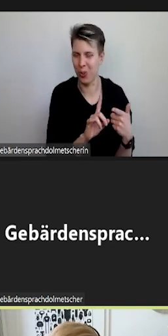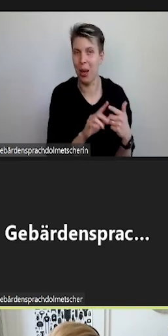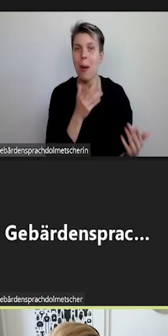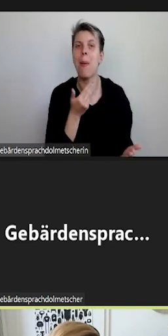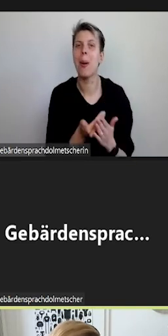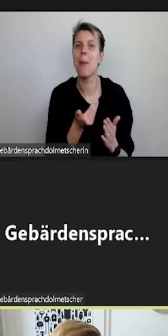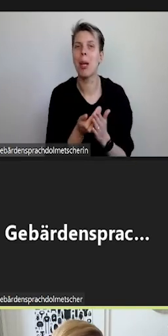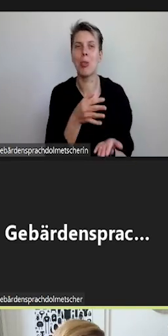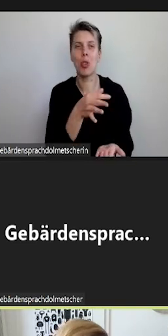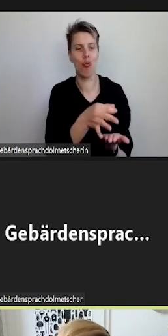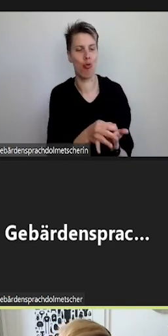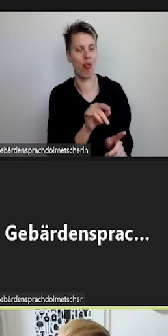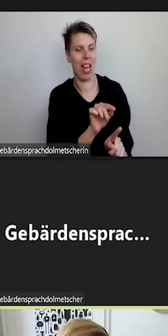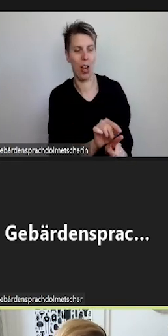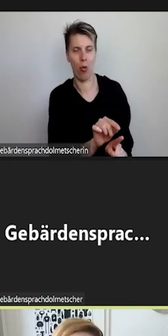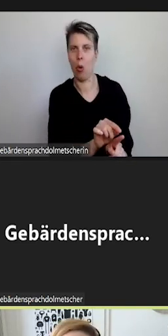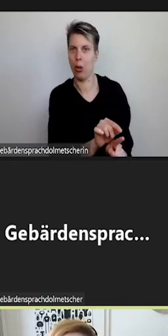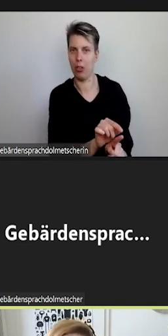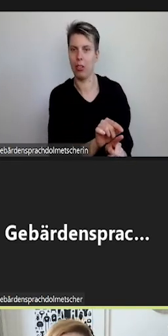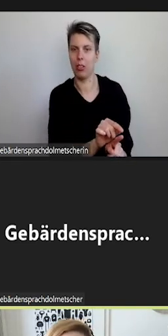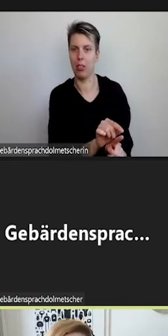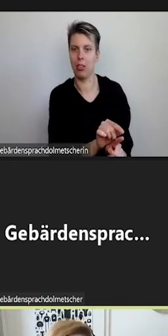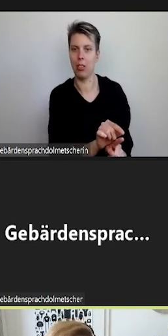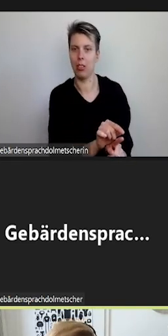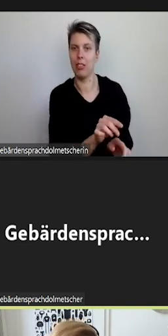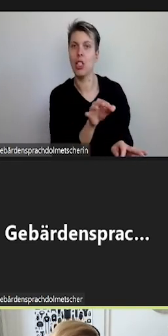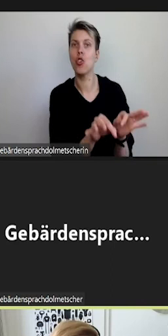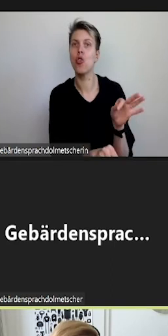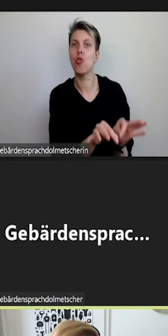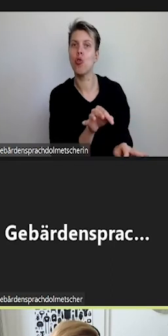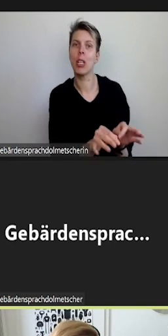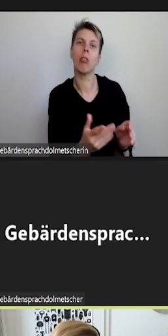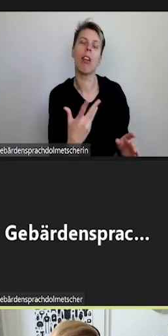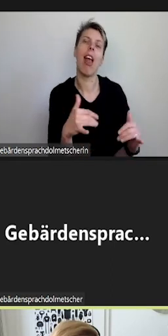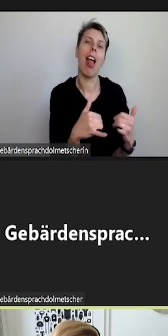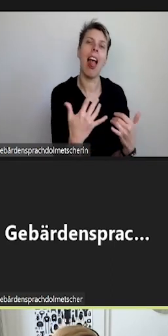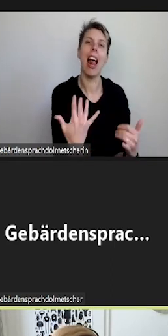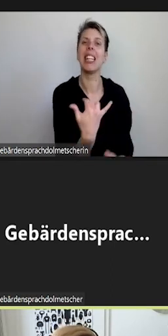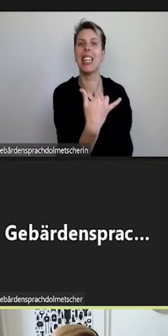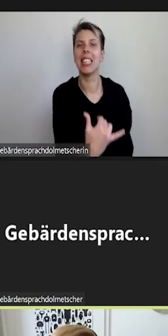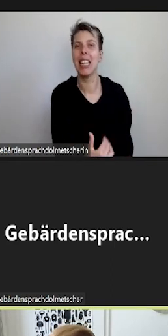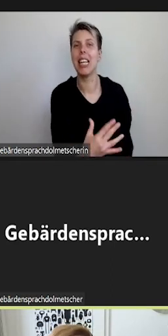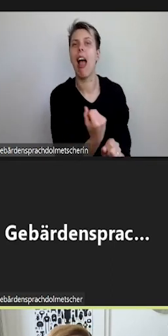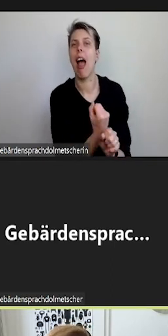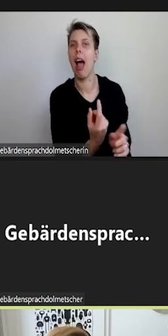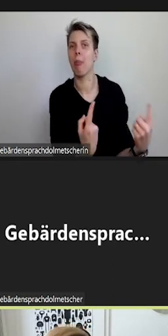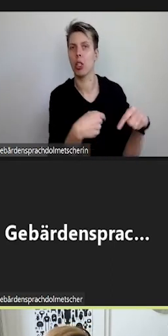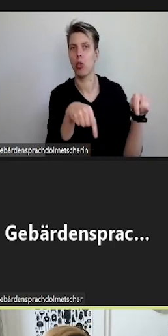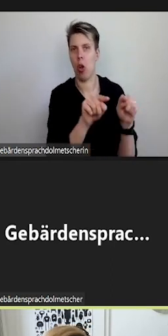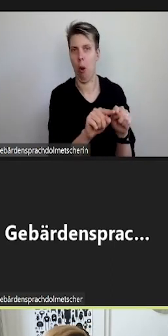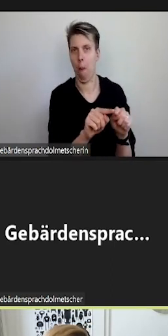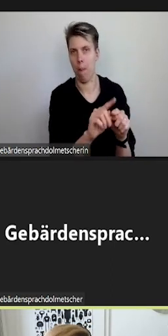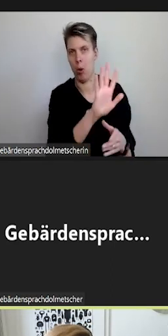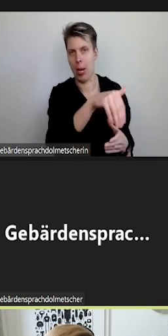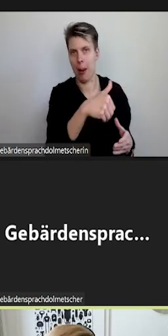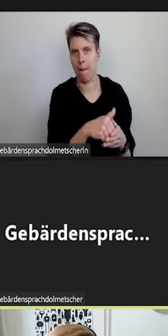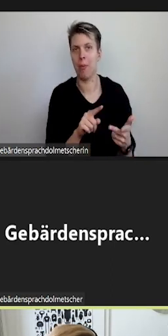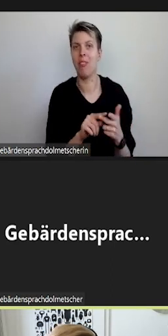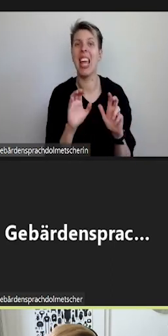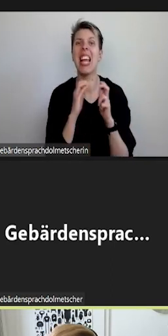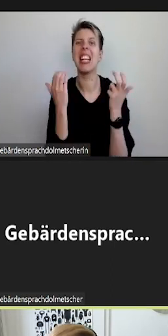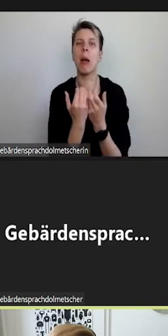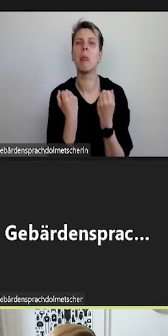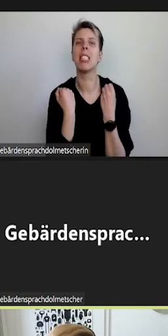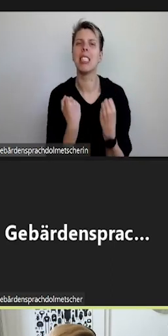Standorte erfasst von Wickeltischen, Spielkisten oder Eltern-Kind-Arbeitsräumen. Die Kategorie Campus-Sicherheit zeigt an,